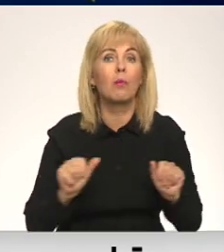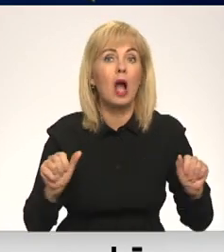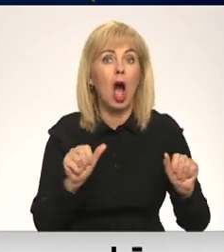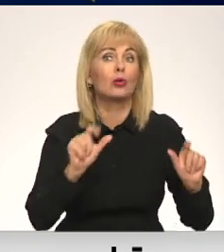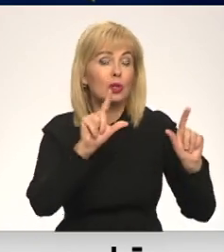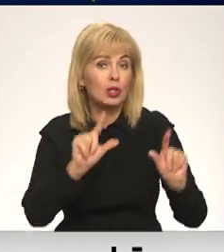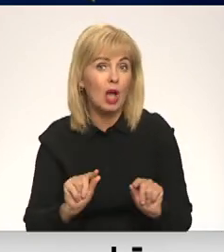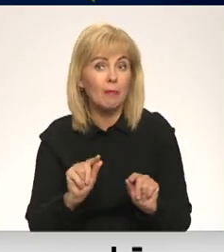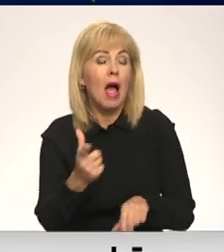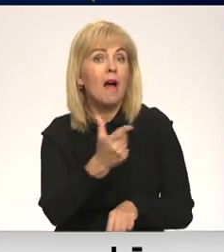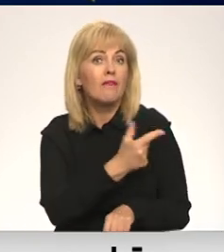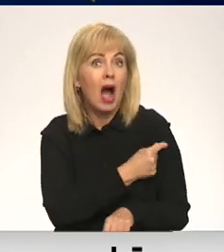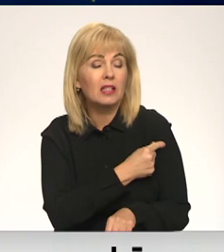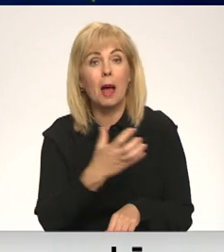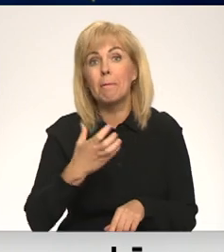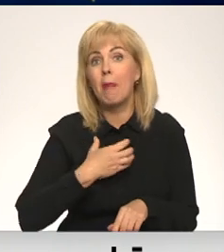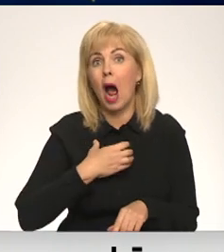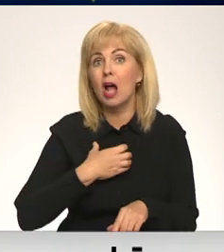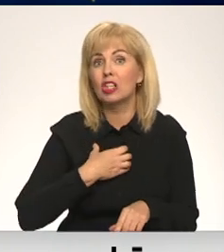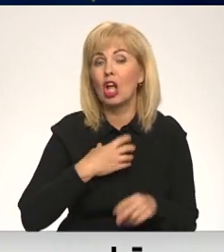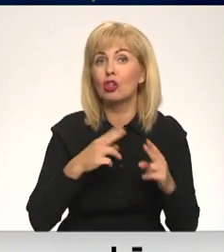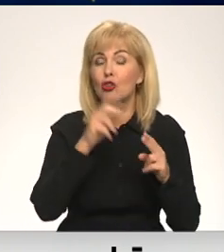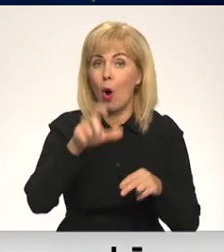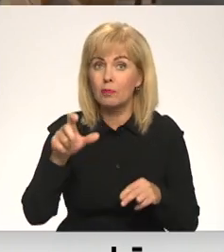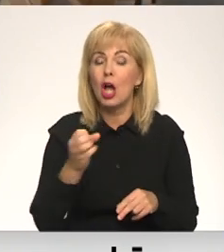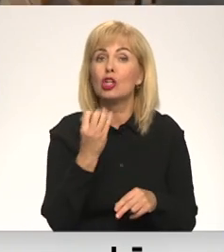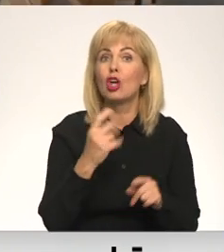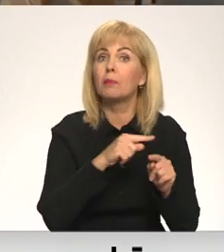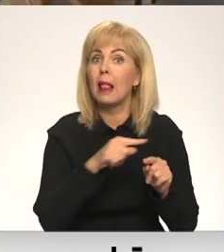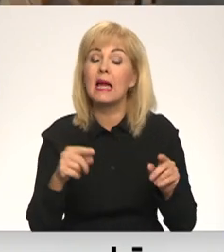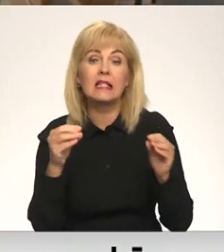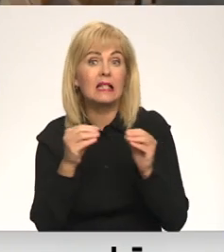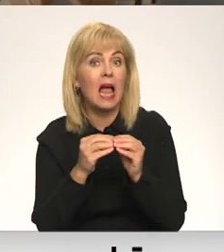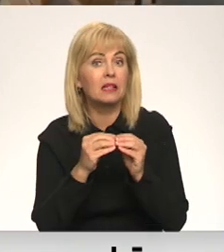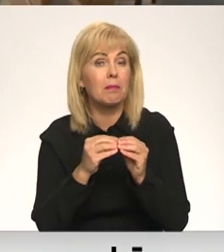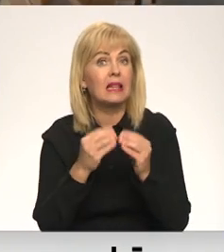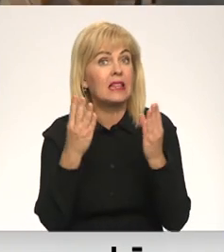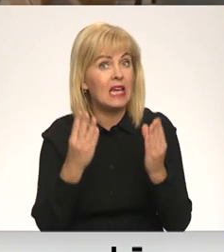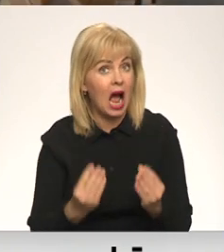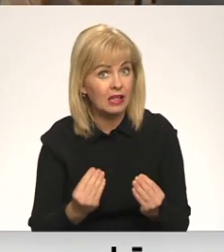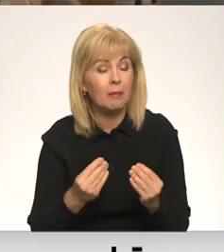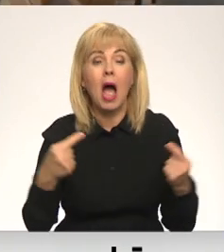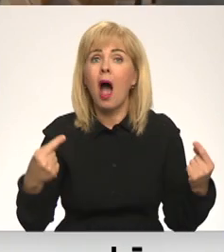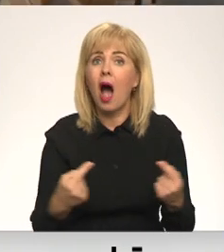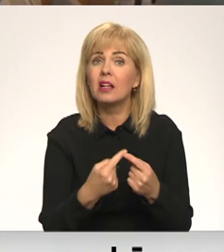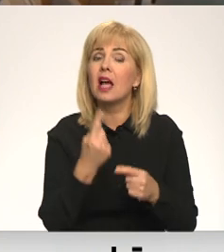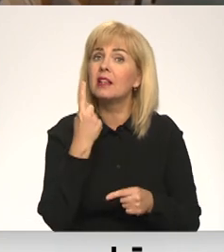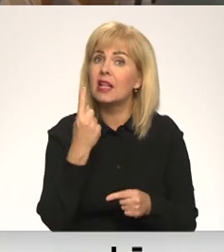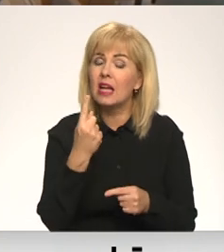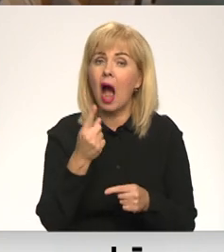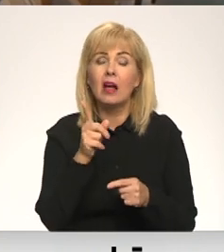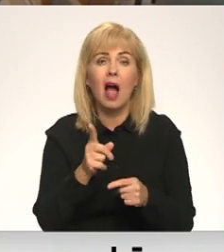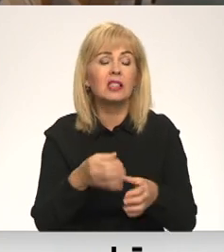vakcinētām un pārslimojušajām kontaktpersonām no 14 līdz 10 dienām. Tas attiecas tikai uz